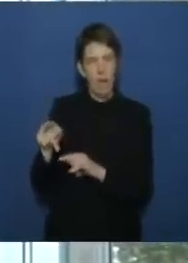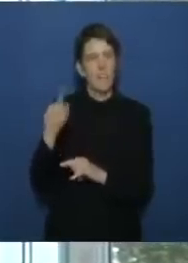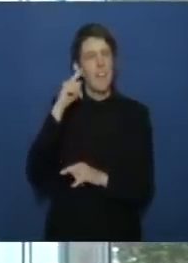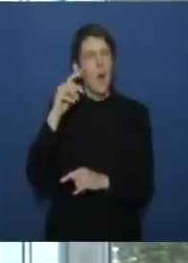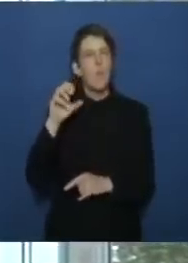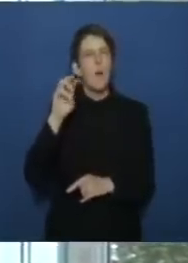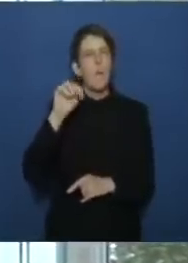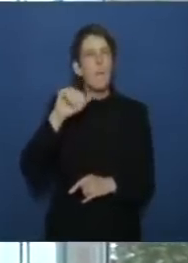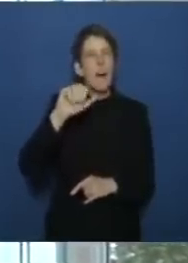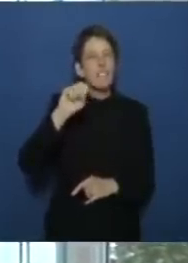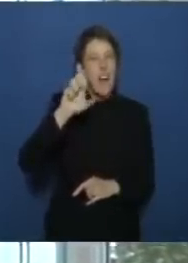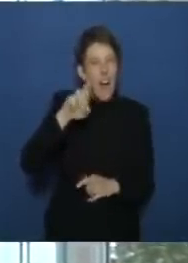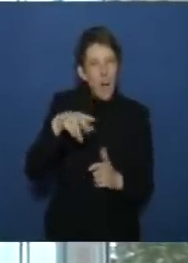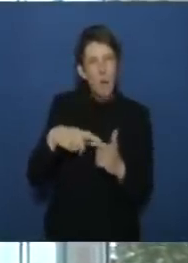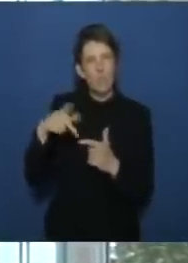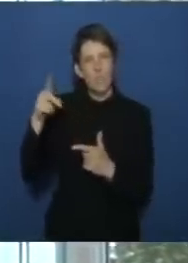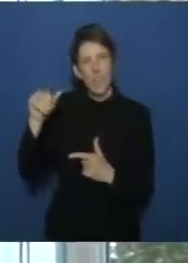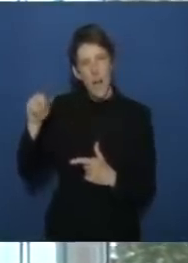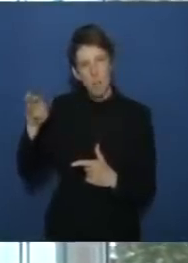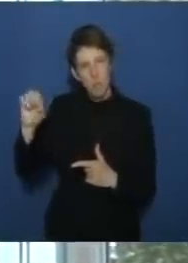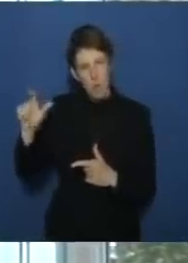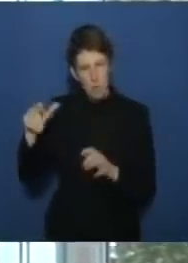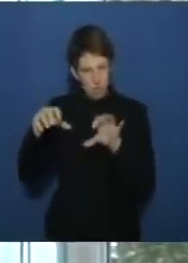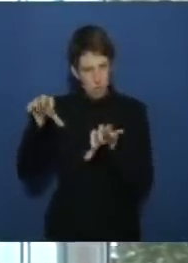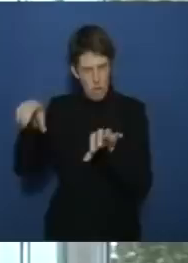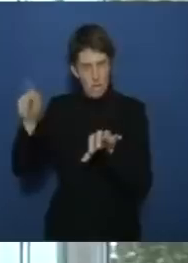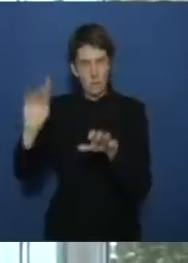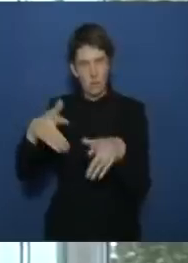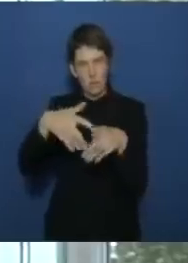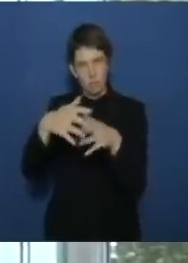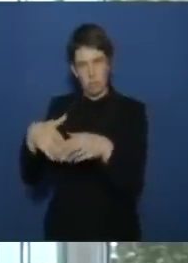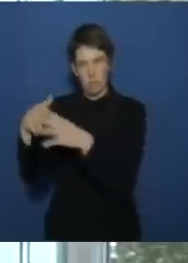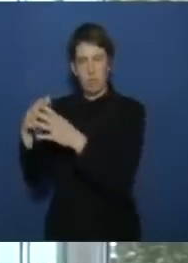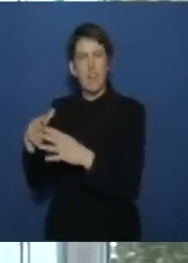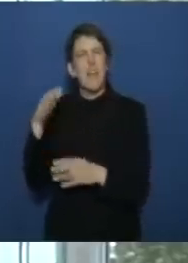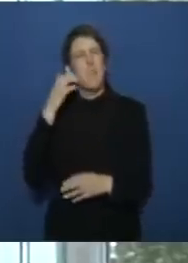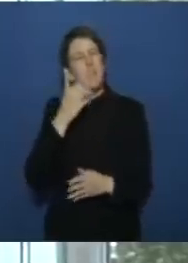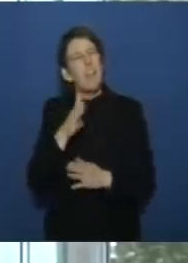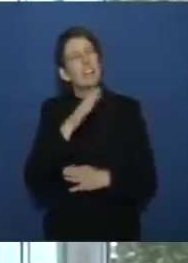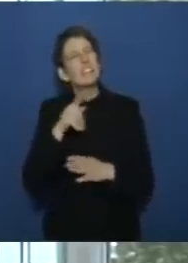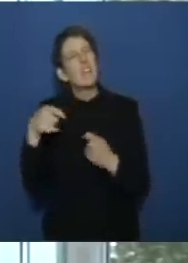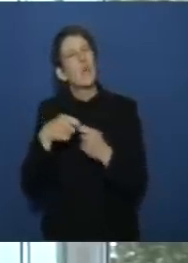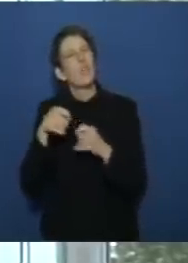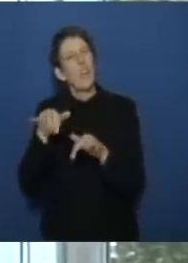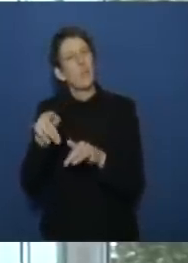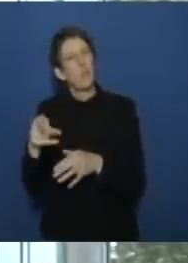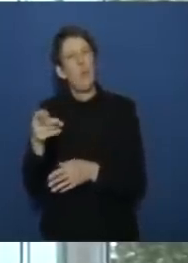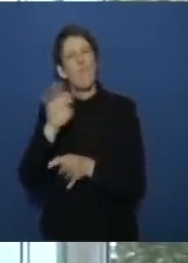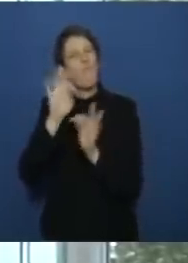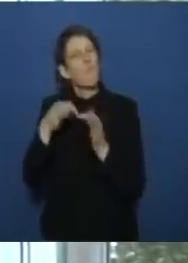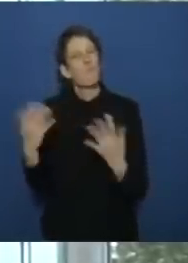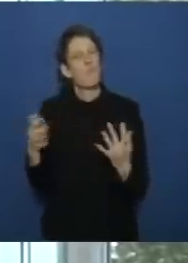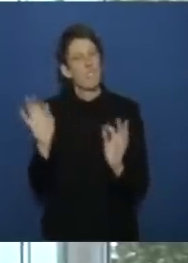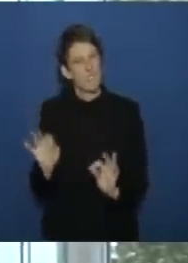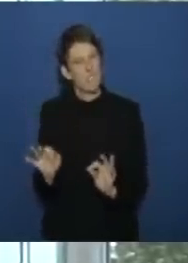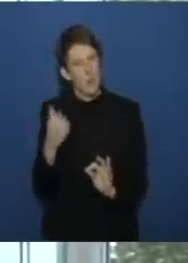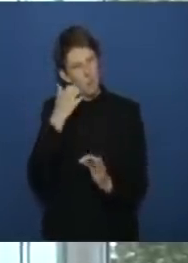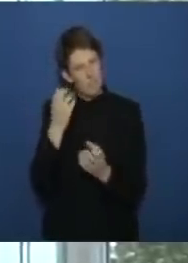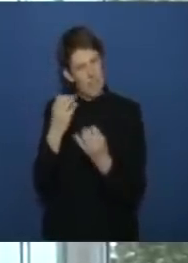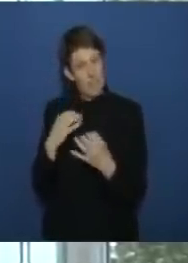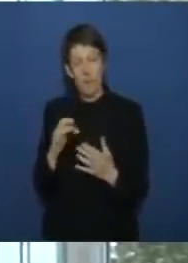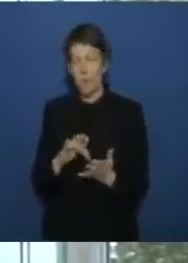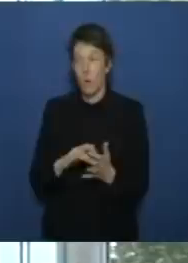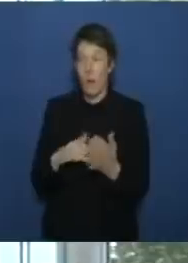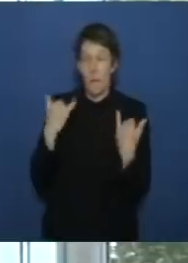glaube mazar und kabul entstehen sollen können sie mal die funktionsweise dieser kontaktbüros vielleicht erklären weil so wie es